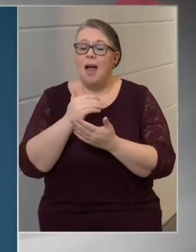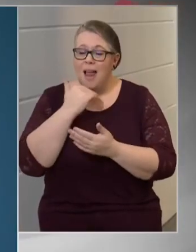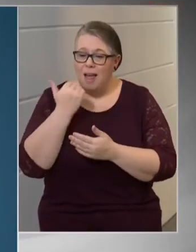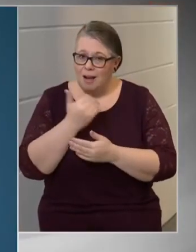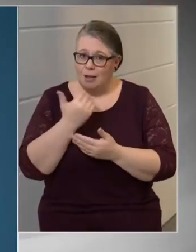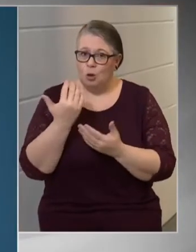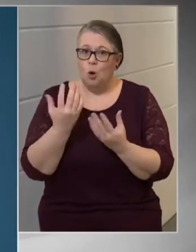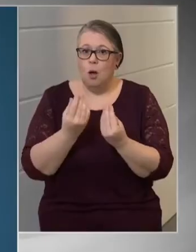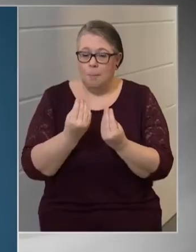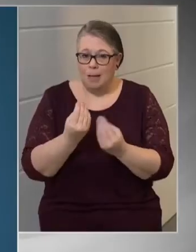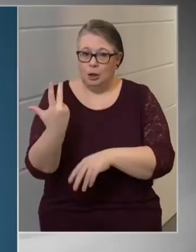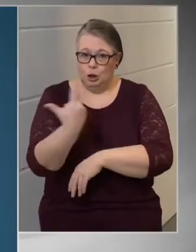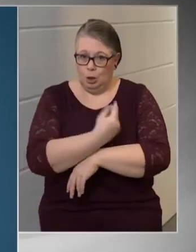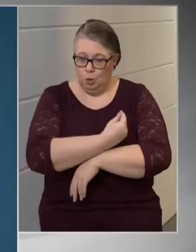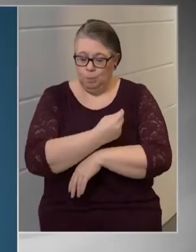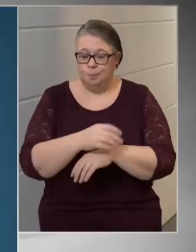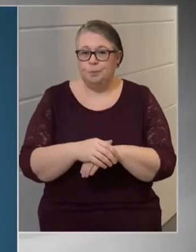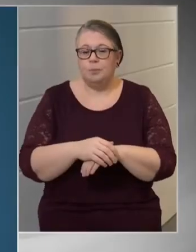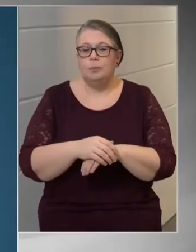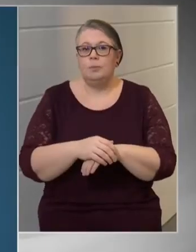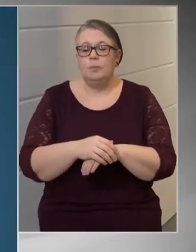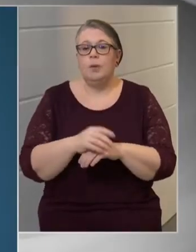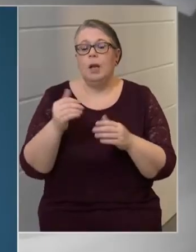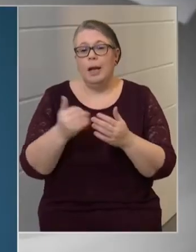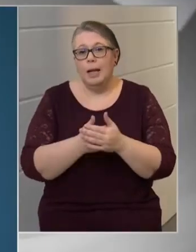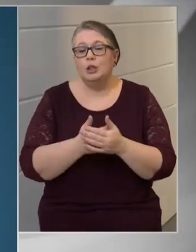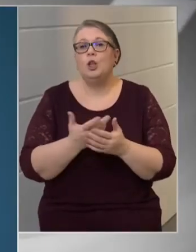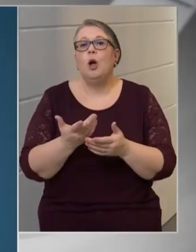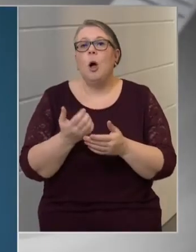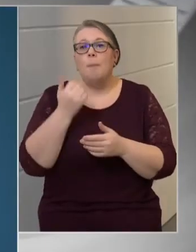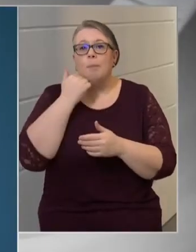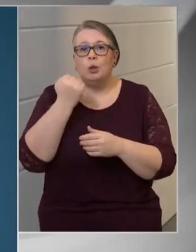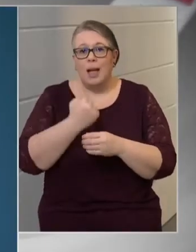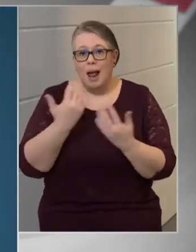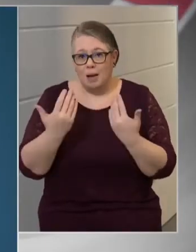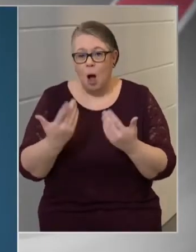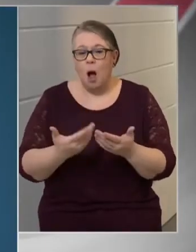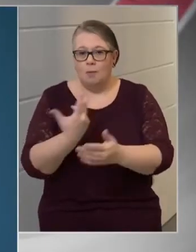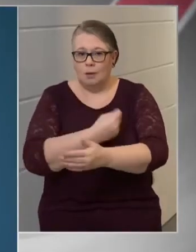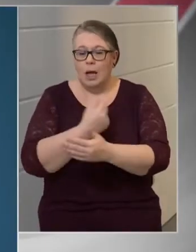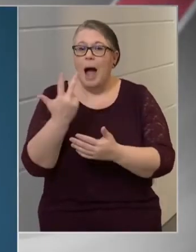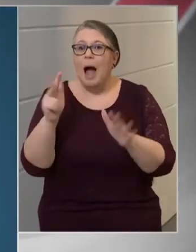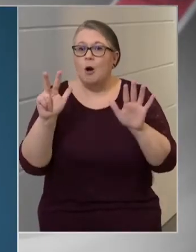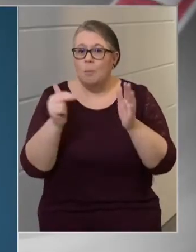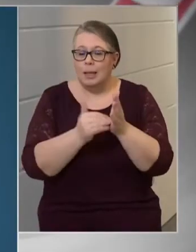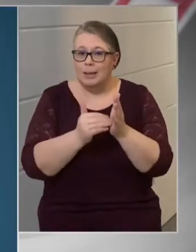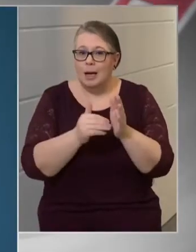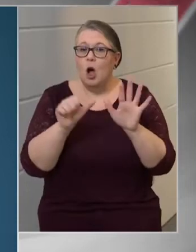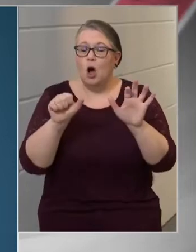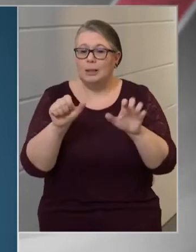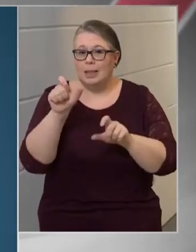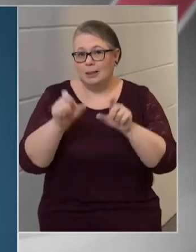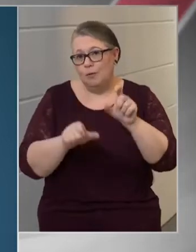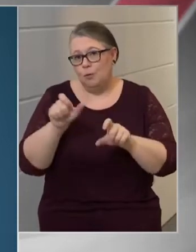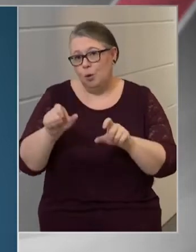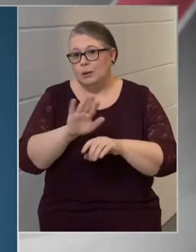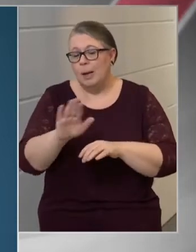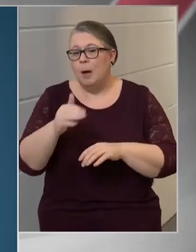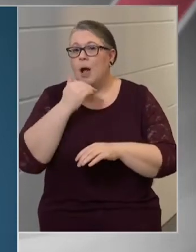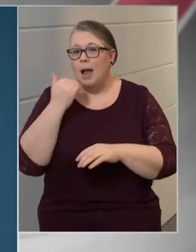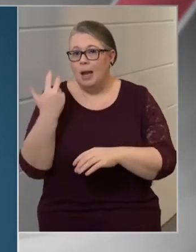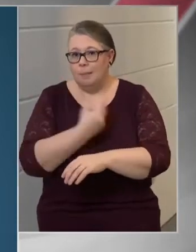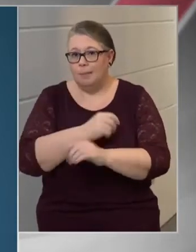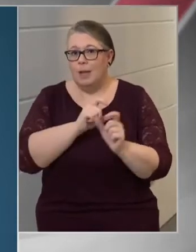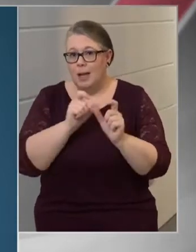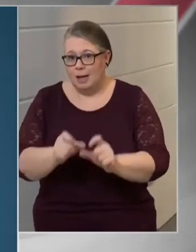mennyiségű oltóanyagszállítmánya, illetve a Moderna vakcinájából is 3600 ember oltásához elegendő vakcina